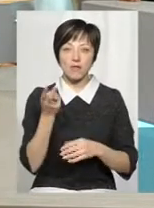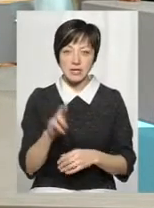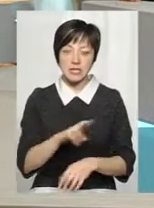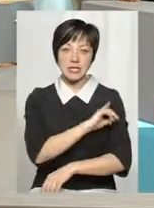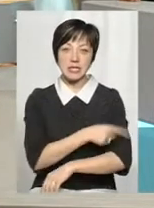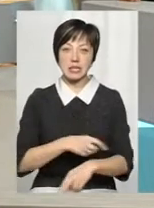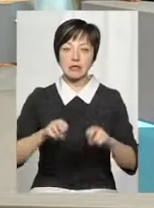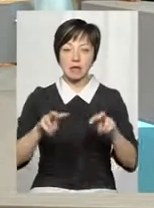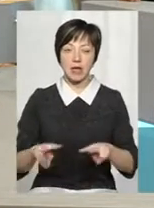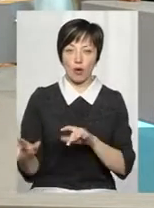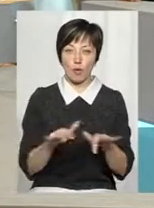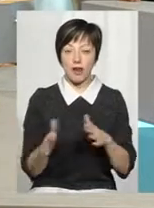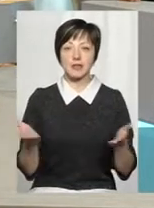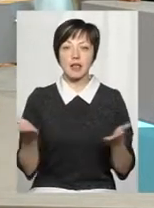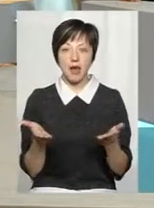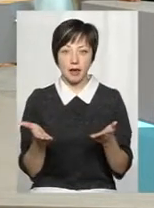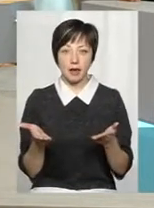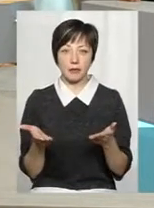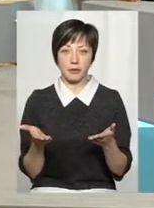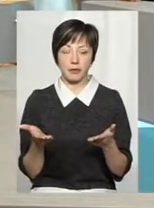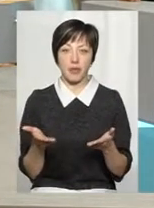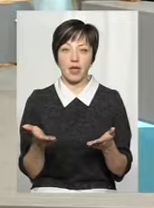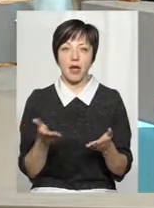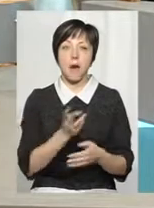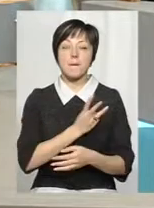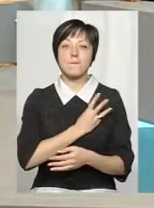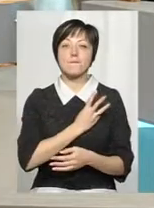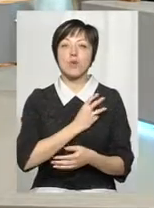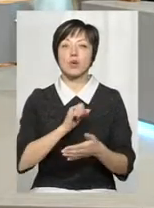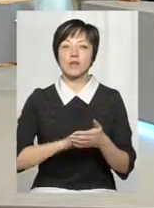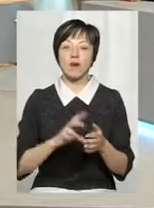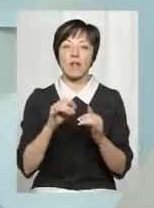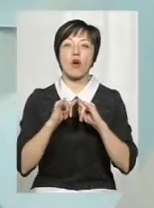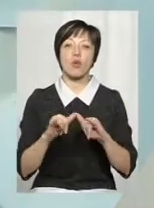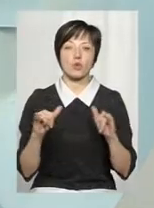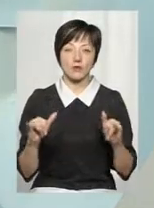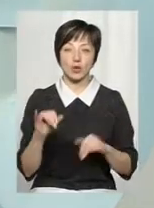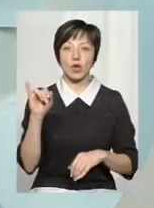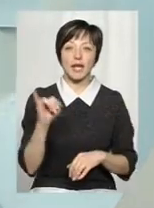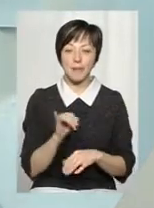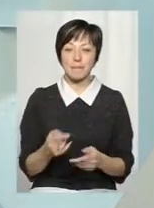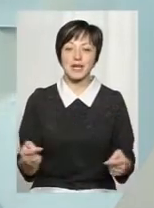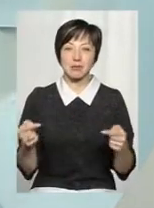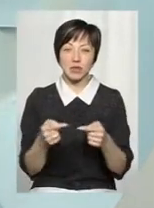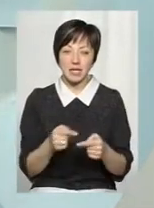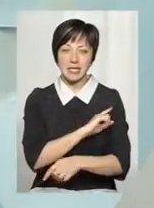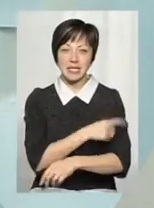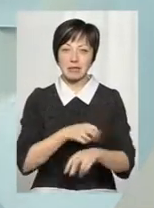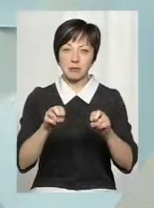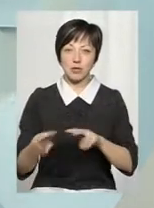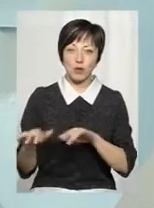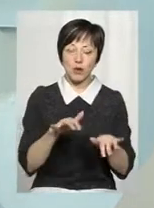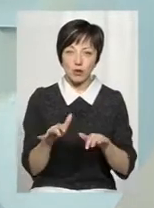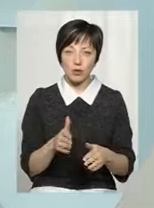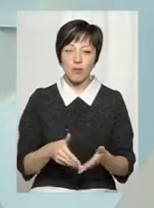спеціальних операцій, які мотивовані на розвиток. І безпосередньо сили спеціальних операцій